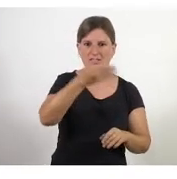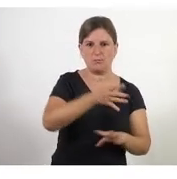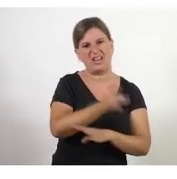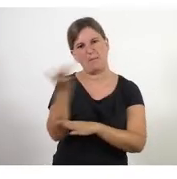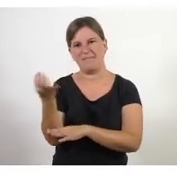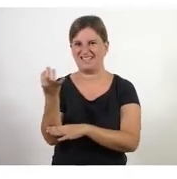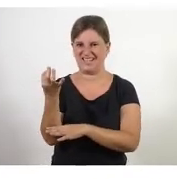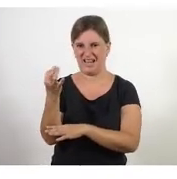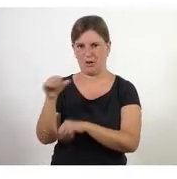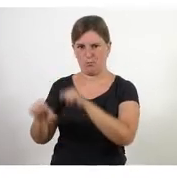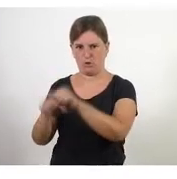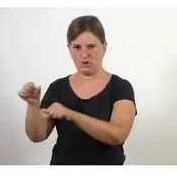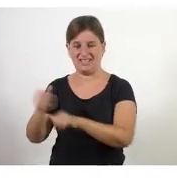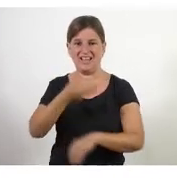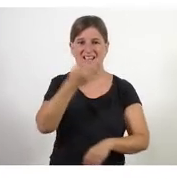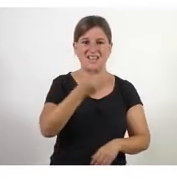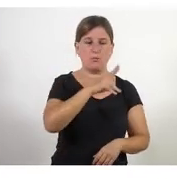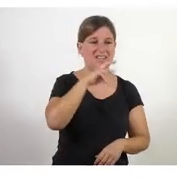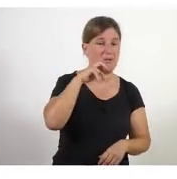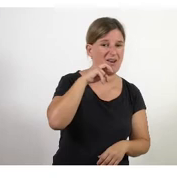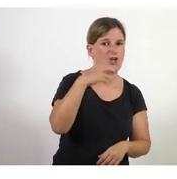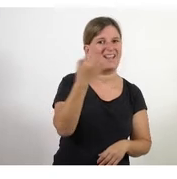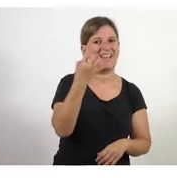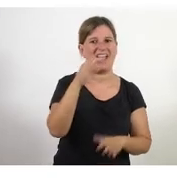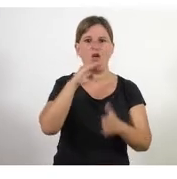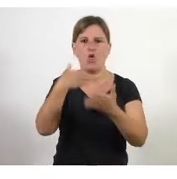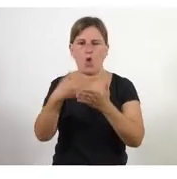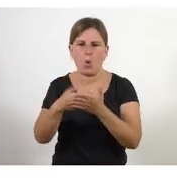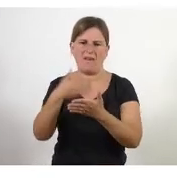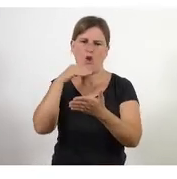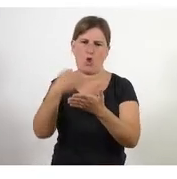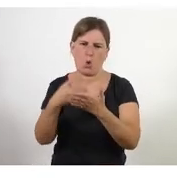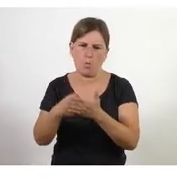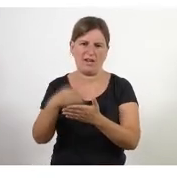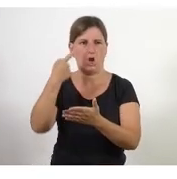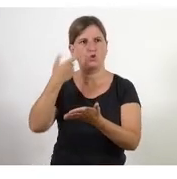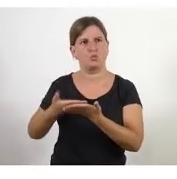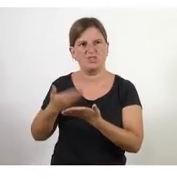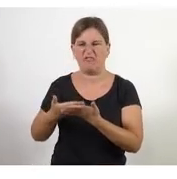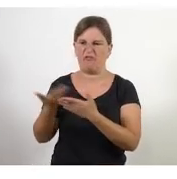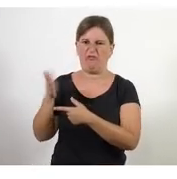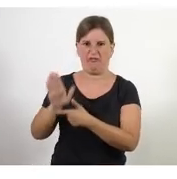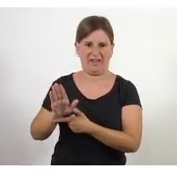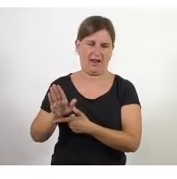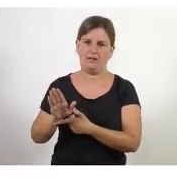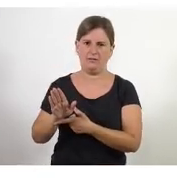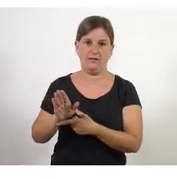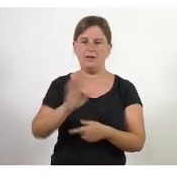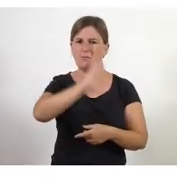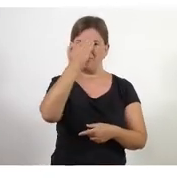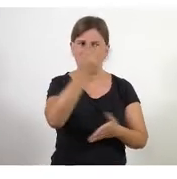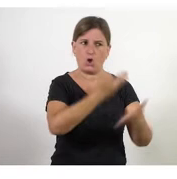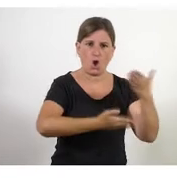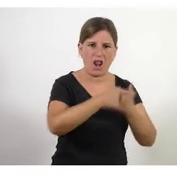important aportar valor que no documentar o justificar de forma extensiva és més important col·laborar